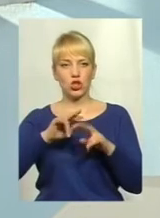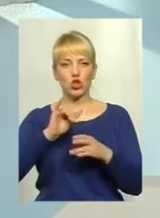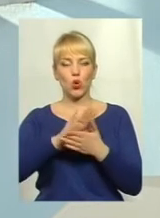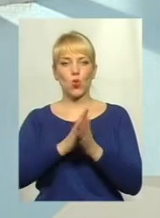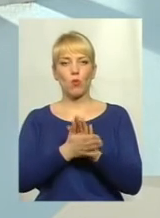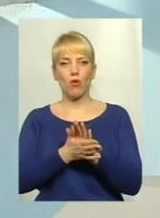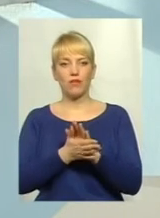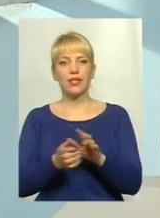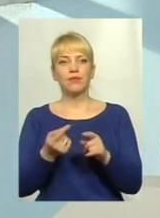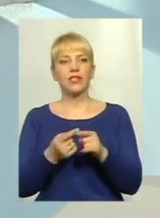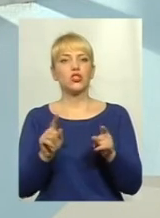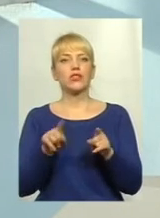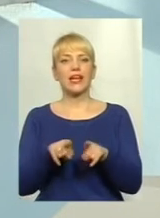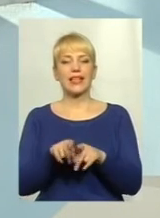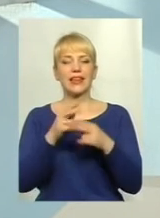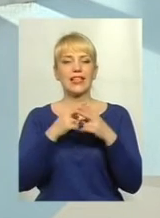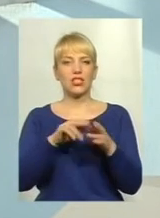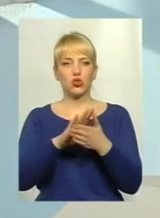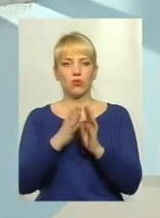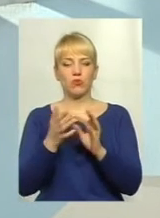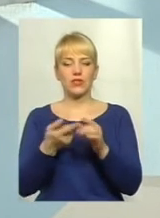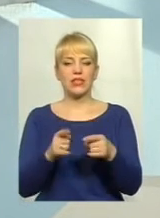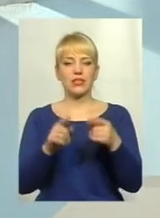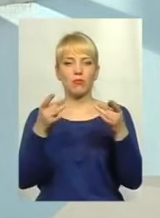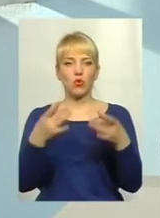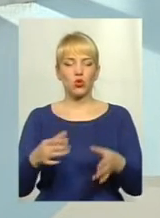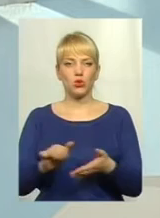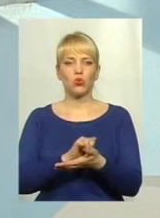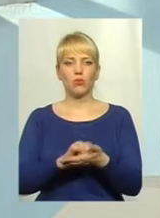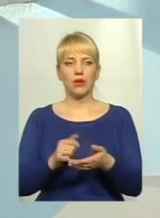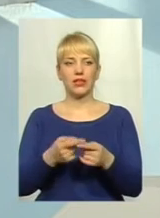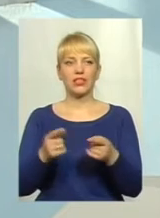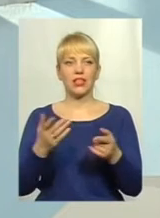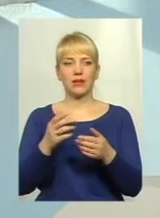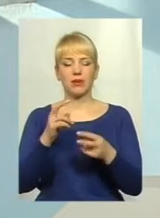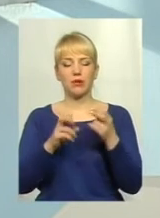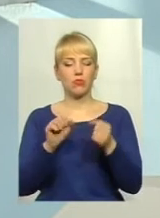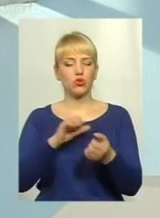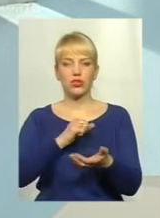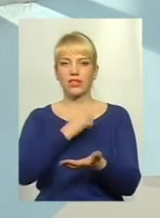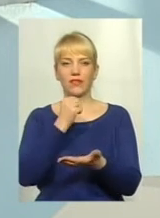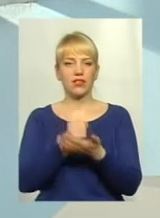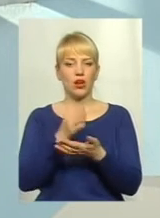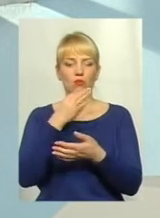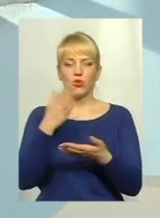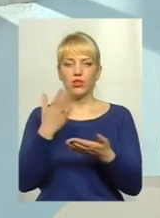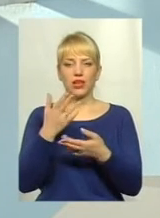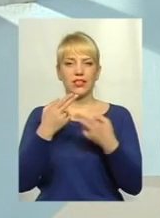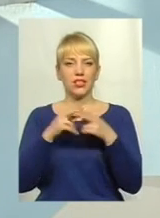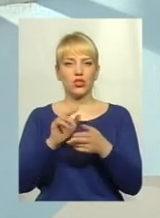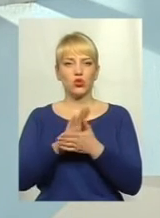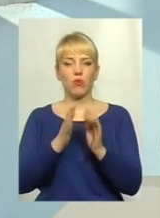Що таке технічні умови? Це спрощені документи. Підприємство, яке виготовляє пілета, може затвердити будь-які технічні умови для себе, але